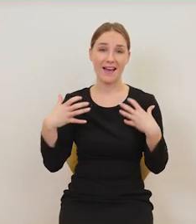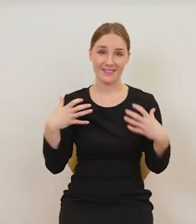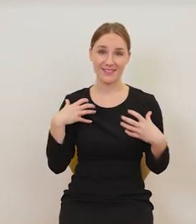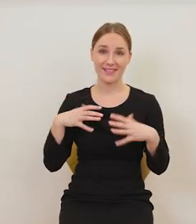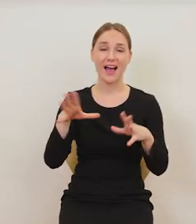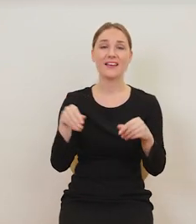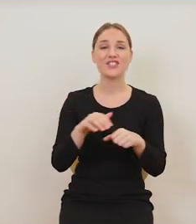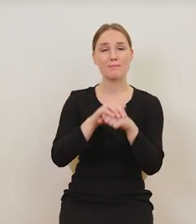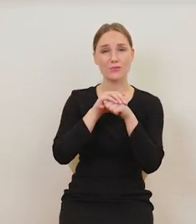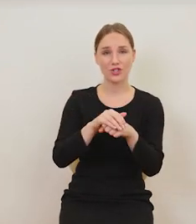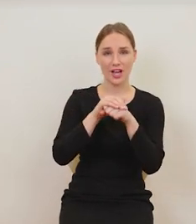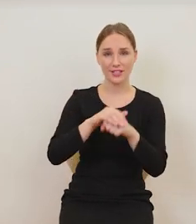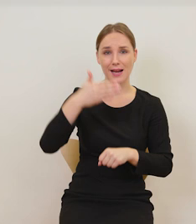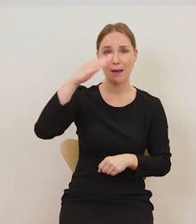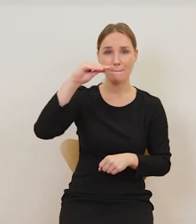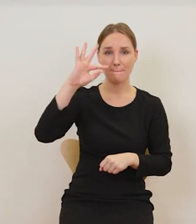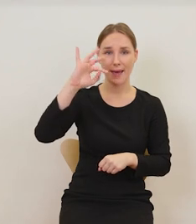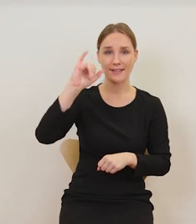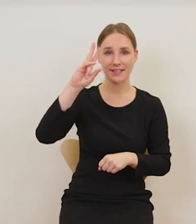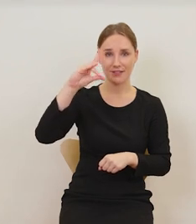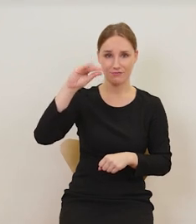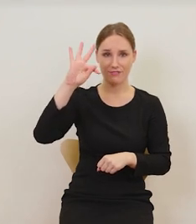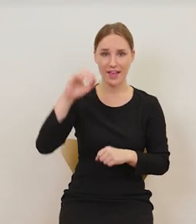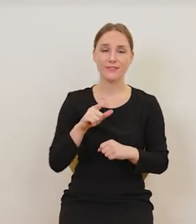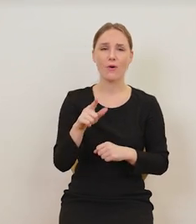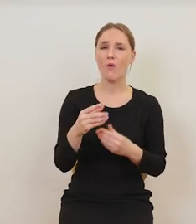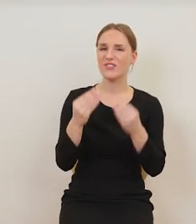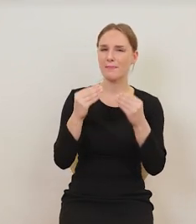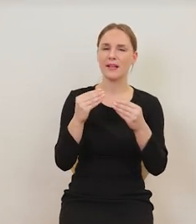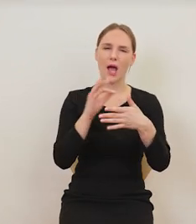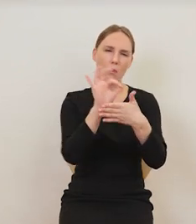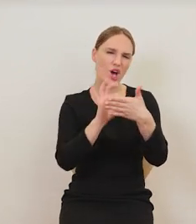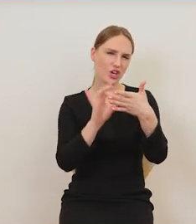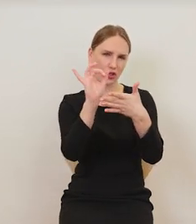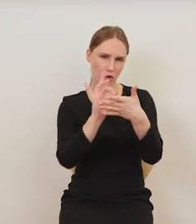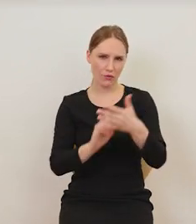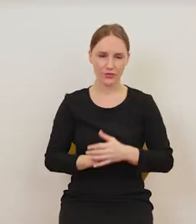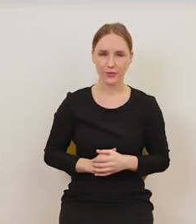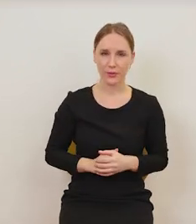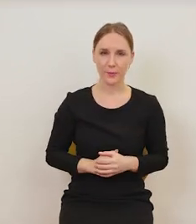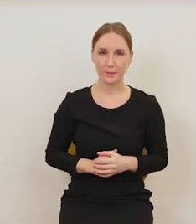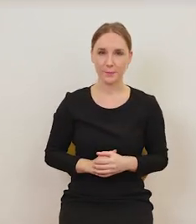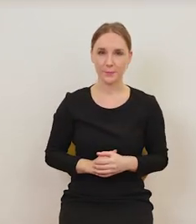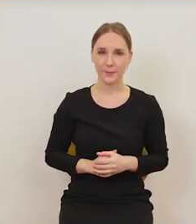razem ze swoim przyjacielem Métive, który był znakomitym rysownikiem i grafikiem.